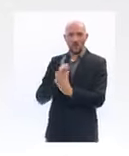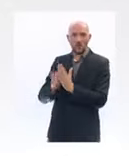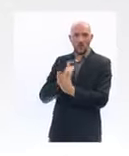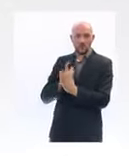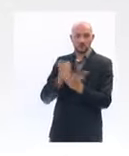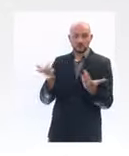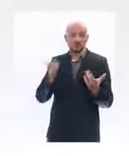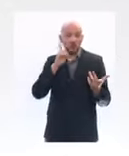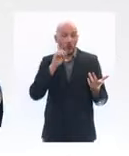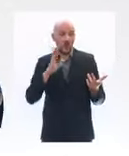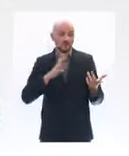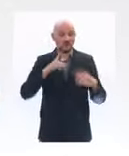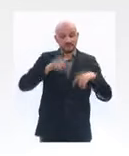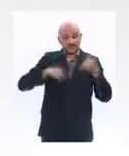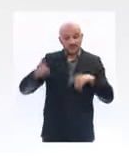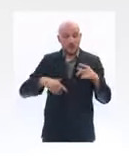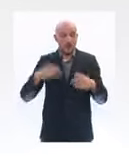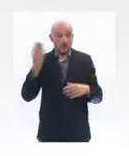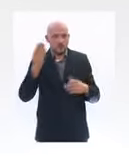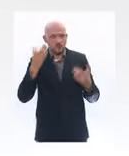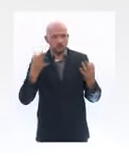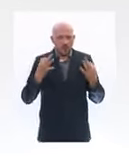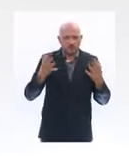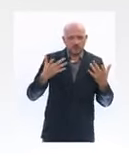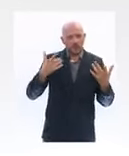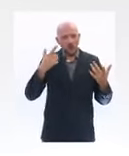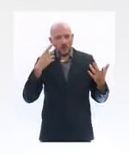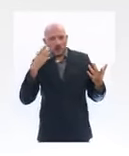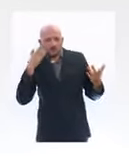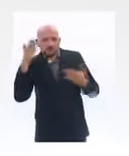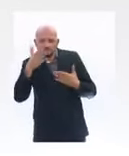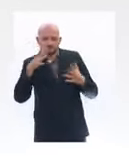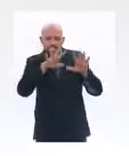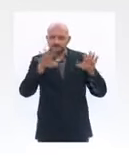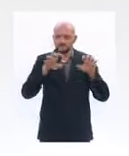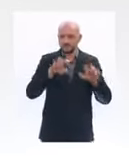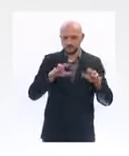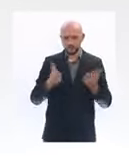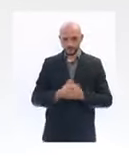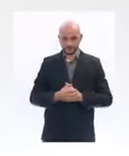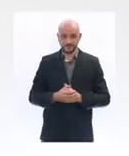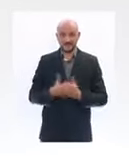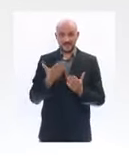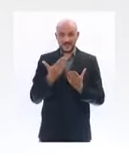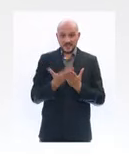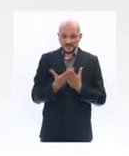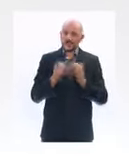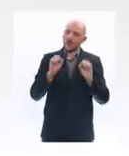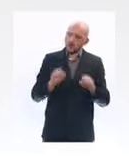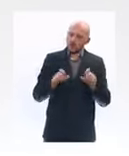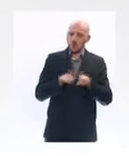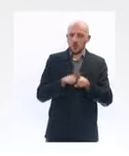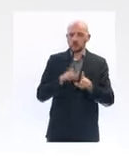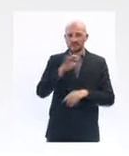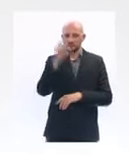visibilité. Et elles le feront à des taux que j'ai négocié avec les fédérations bancaires françaises compris entre 1 et 2,5